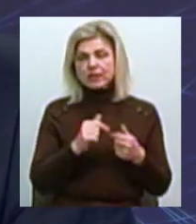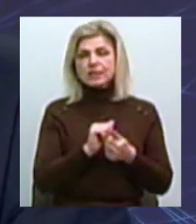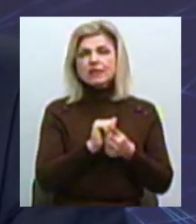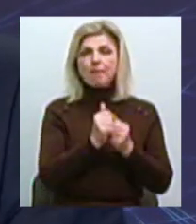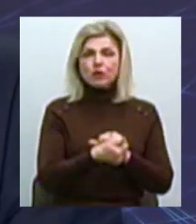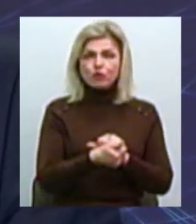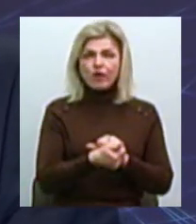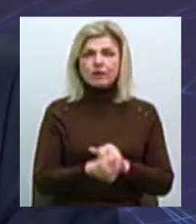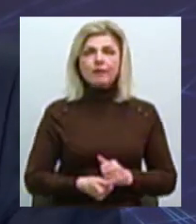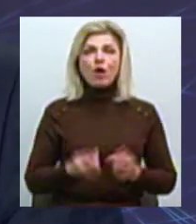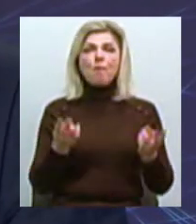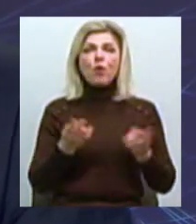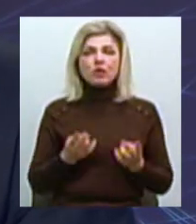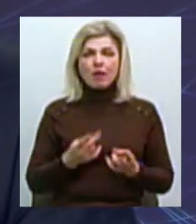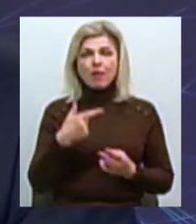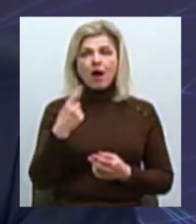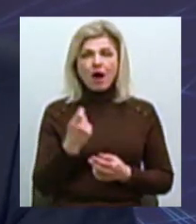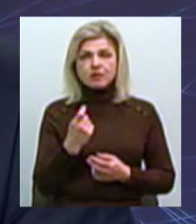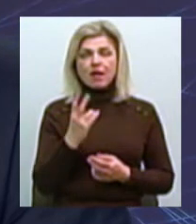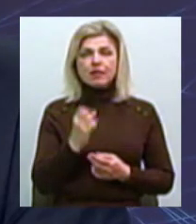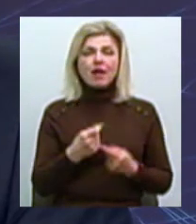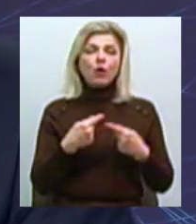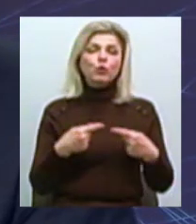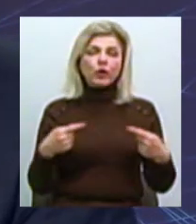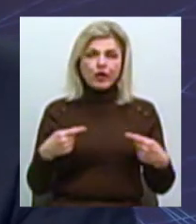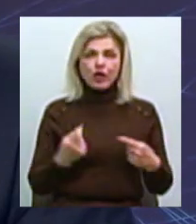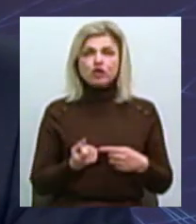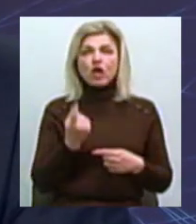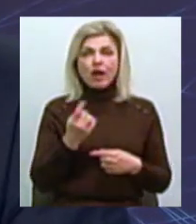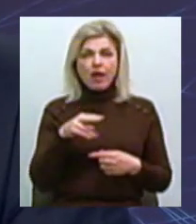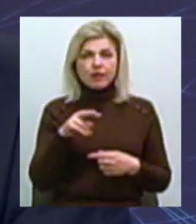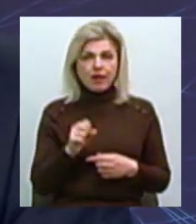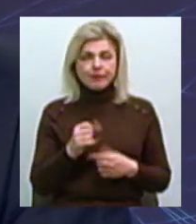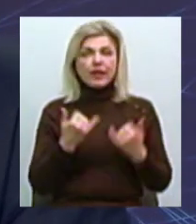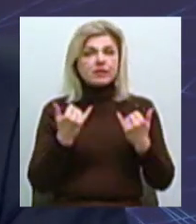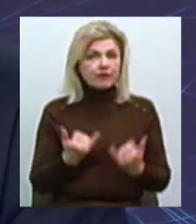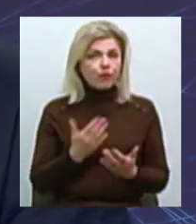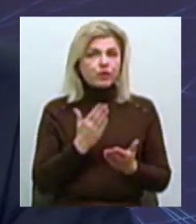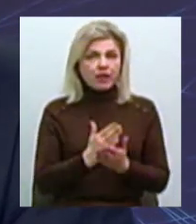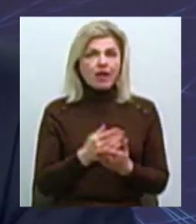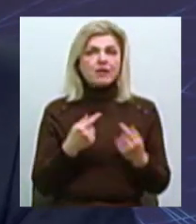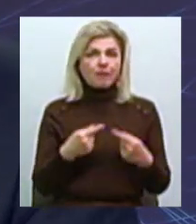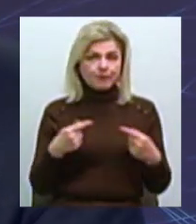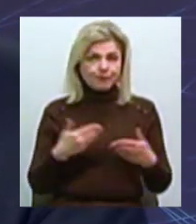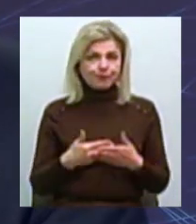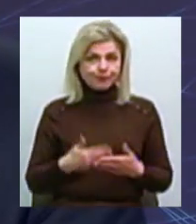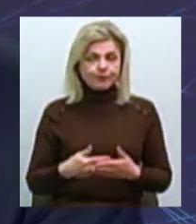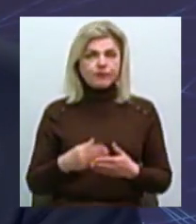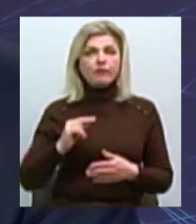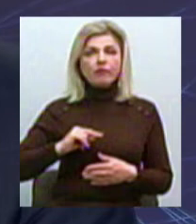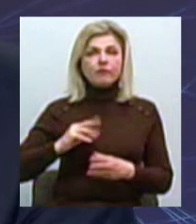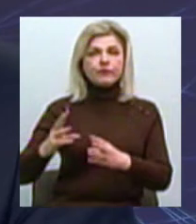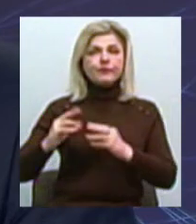потребу газу на альтернативні джерела Сьогодні вже декілька прикладів є, коли ми співпрацюємо із приватними